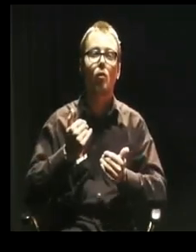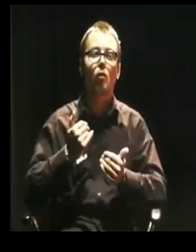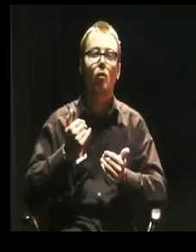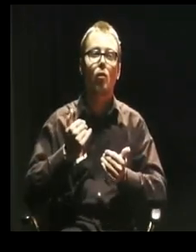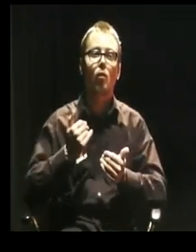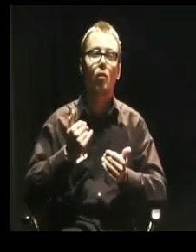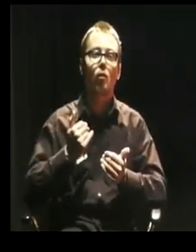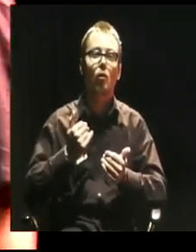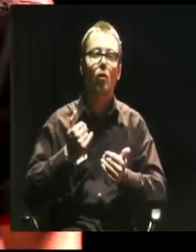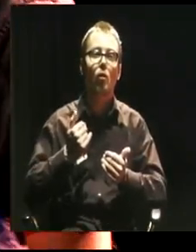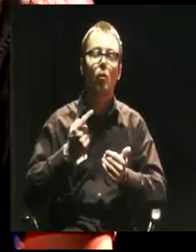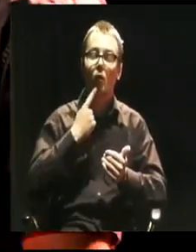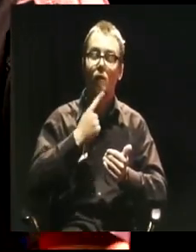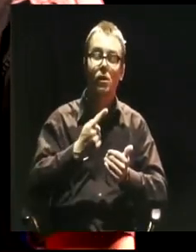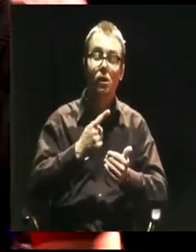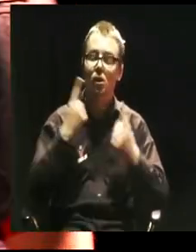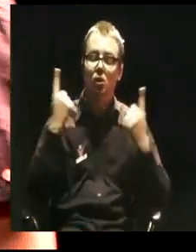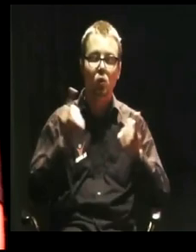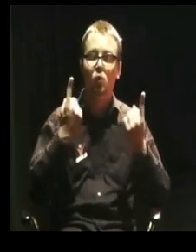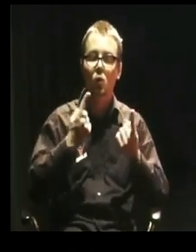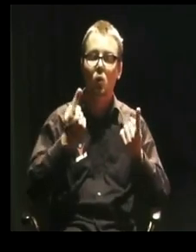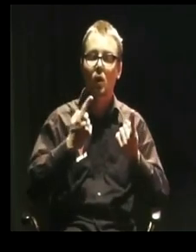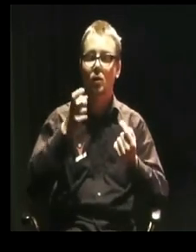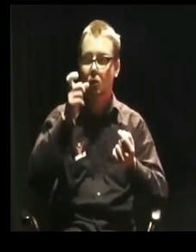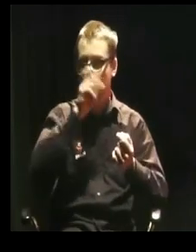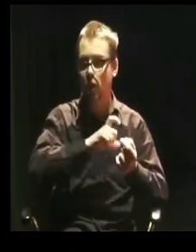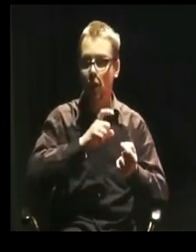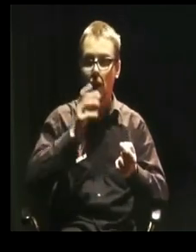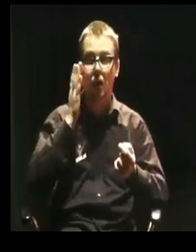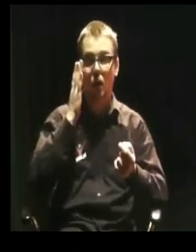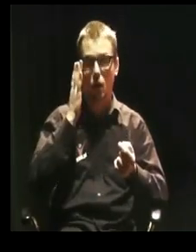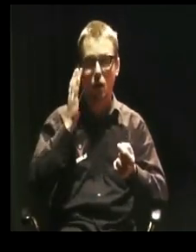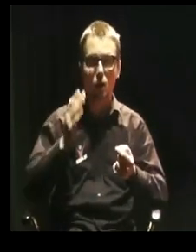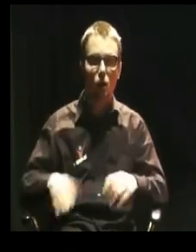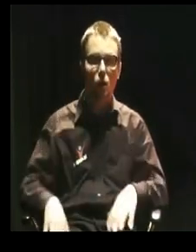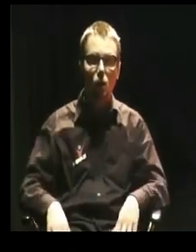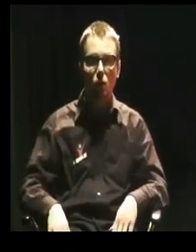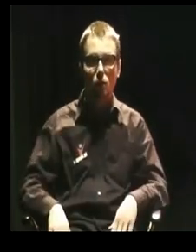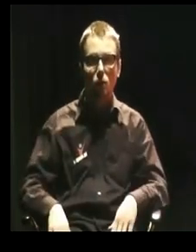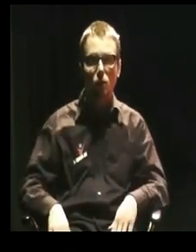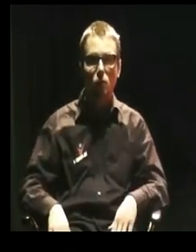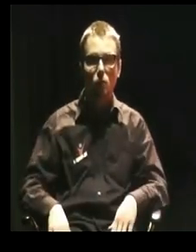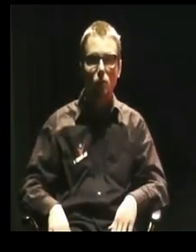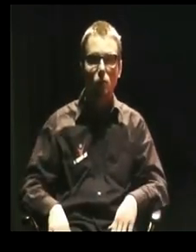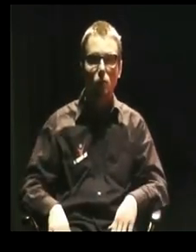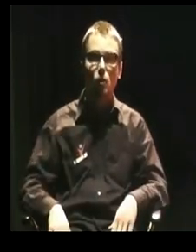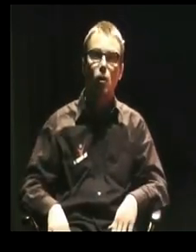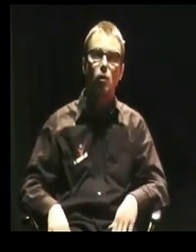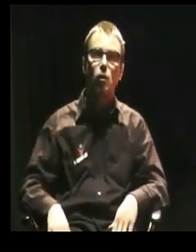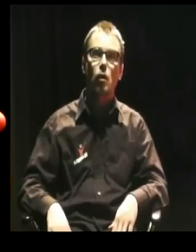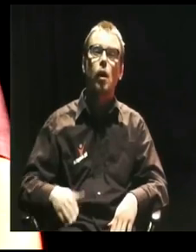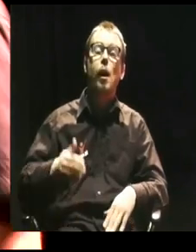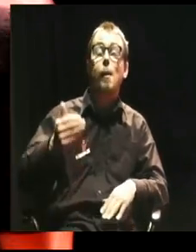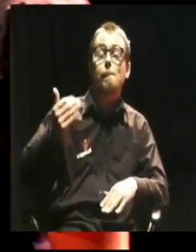niedobrego się dzieje. Nie pamiętamy, co było ze świniami i z Rosjanami. Może byśmy troszeczkę zmienili kierunek eksportu tych jabłek.